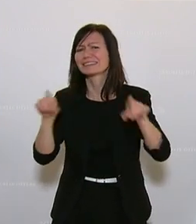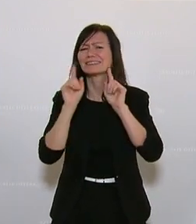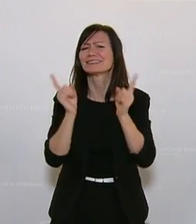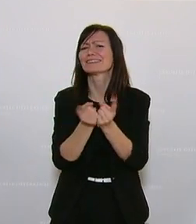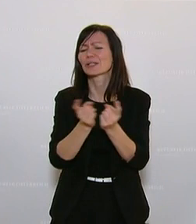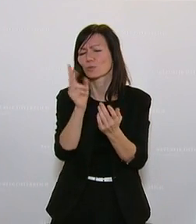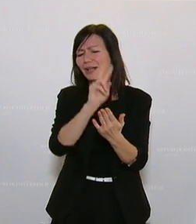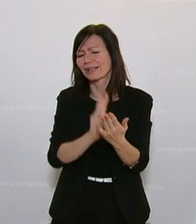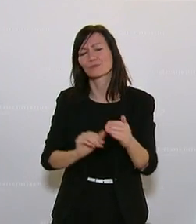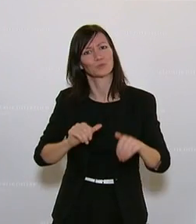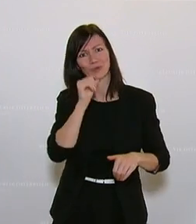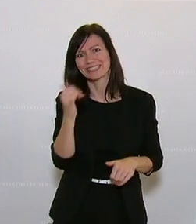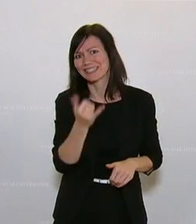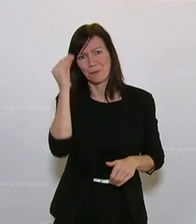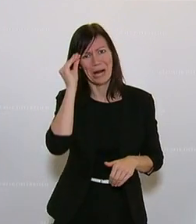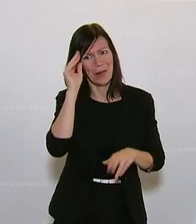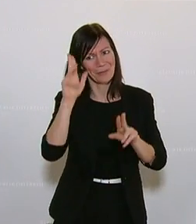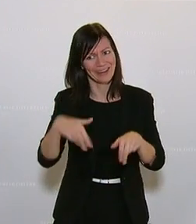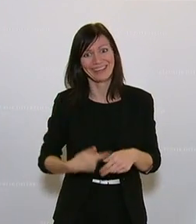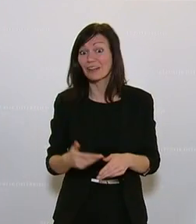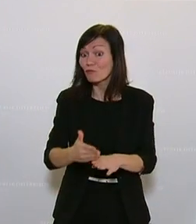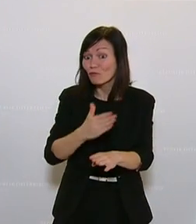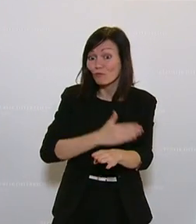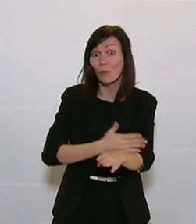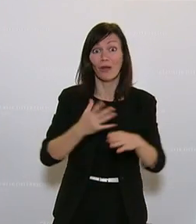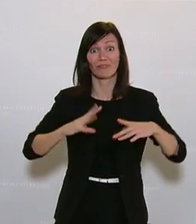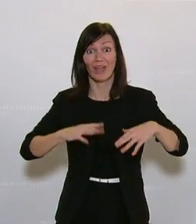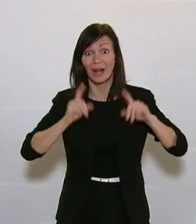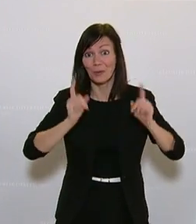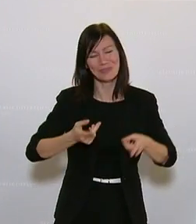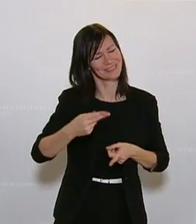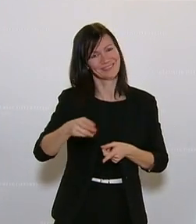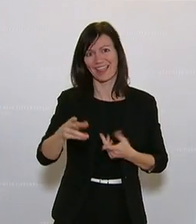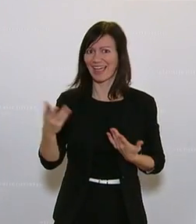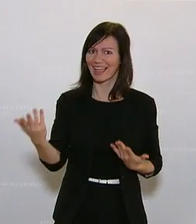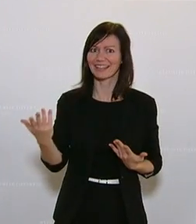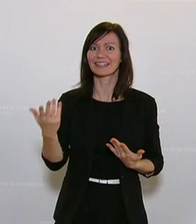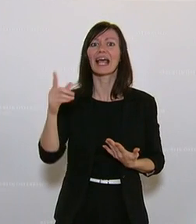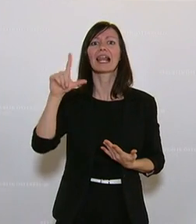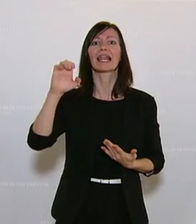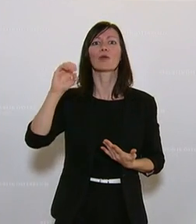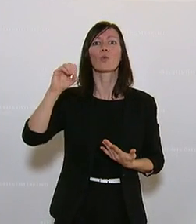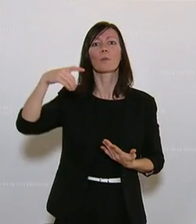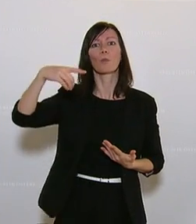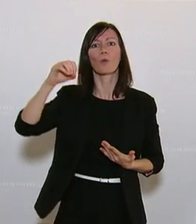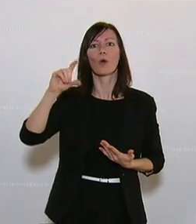glauben. Von einer Vorverlegung der Ferien ist nicht die Rede. Im Unterschied zum Leopoldina-Papier,